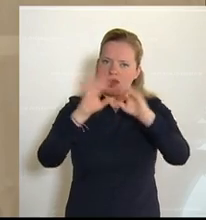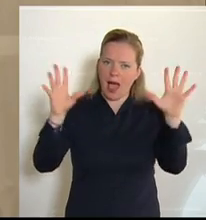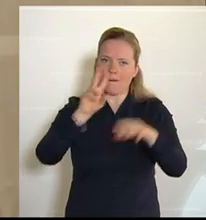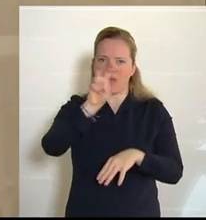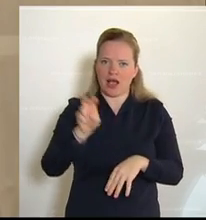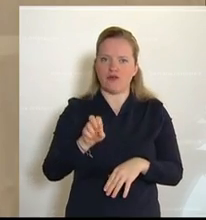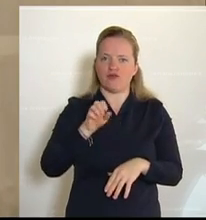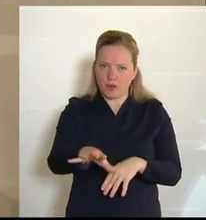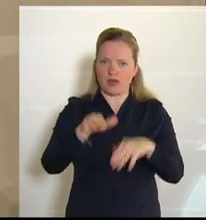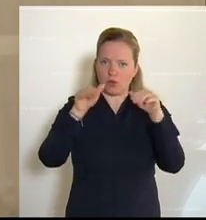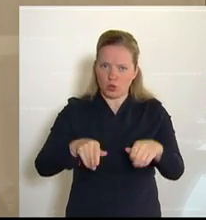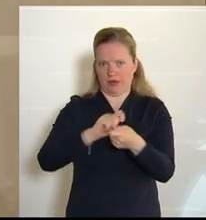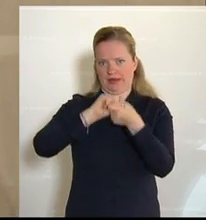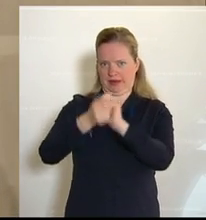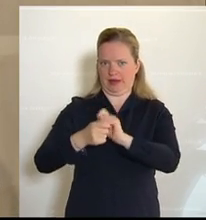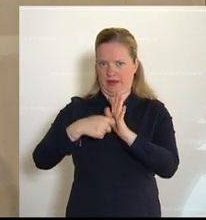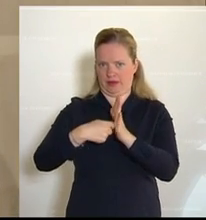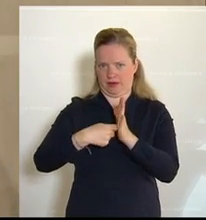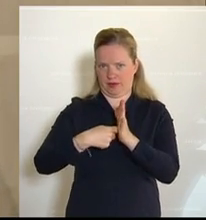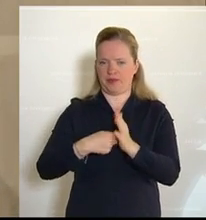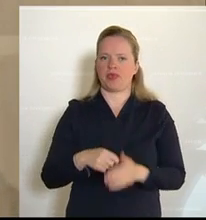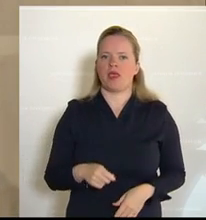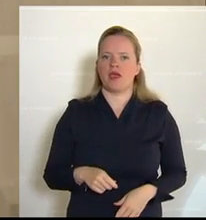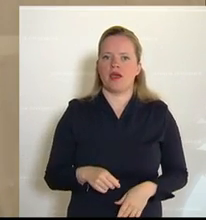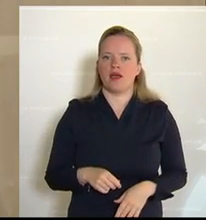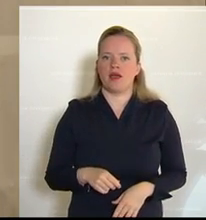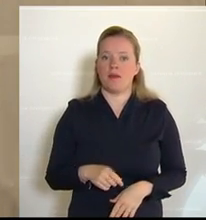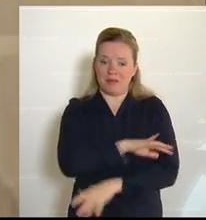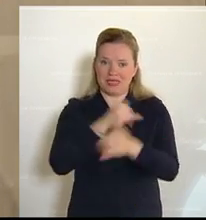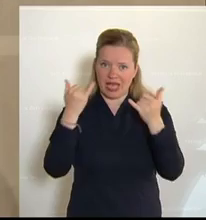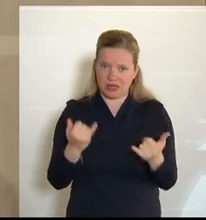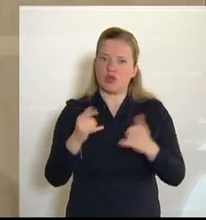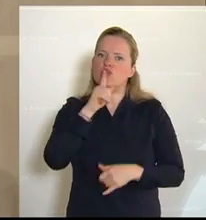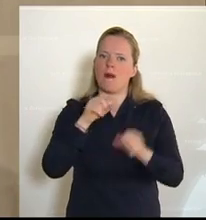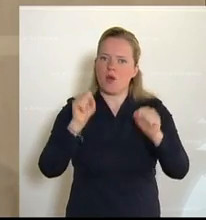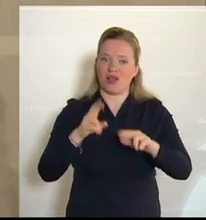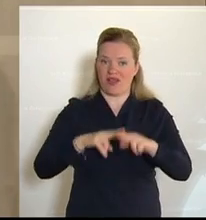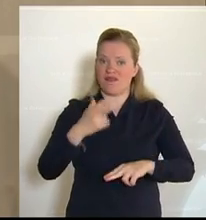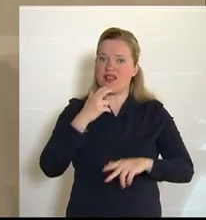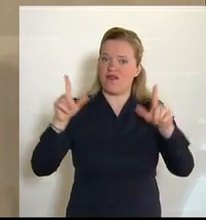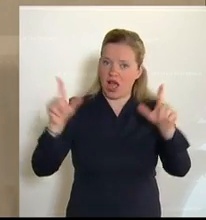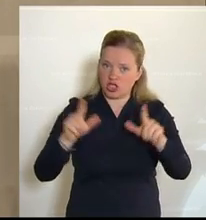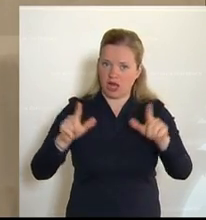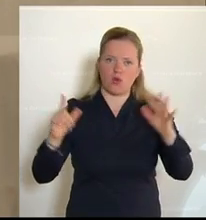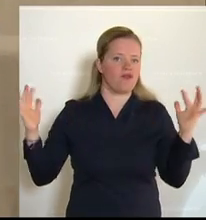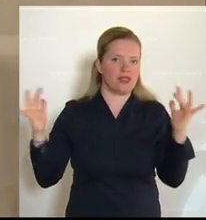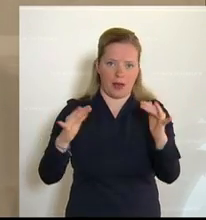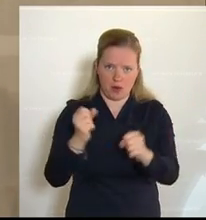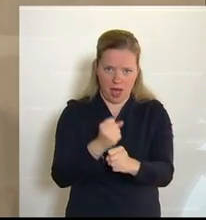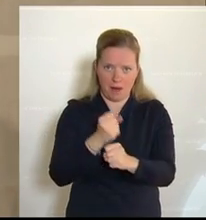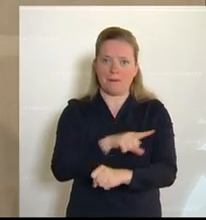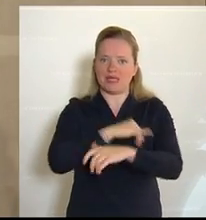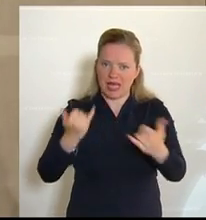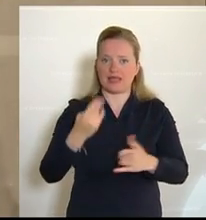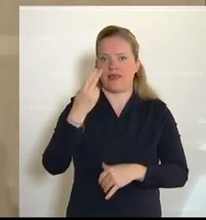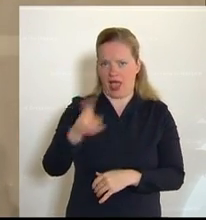15 nachziehen müssen, weil bisher gab es nur die Möglichkeit, wenn jemand eine Versammlung, eine Veranstaltung machen wollte, gab es nur eine Möglichkeit, eben Nein zu